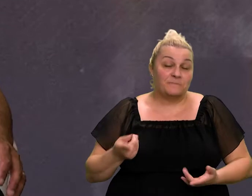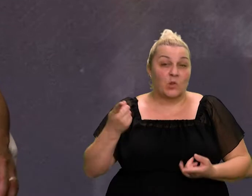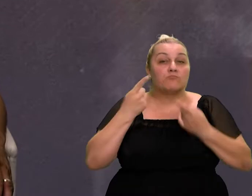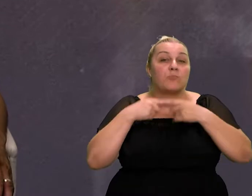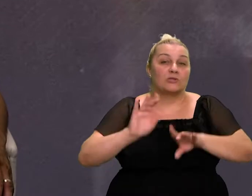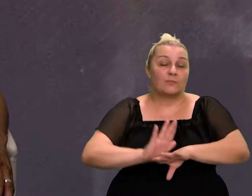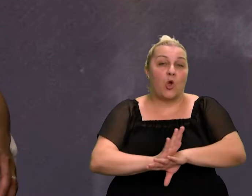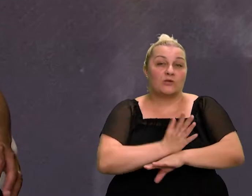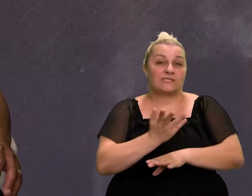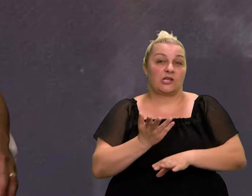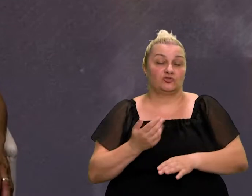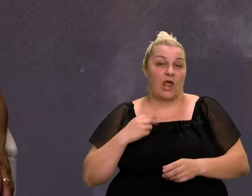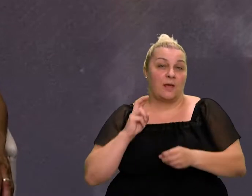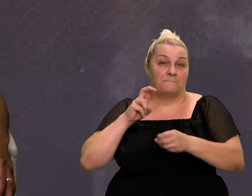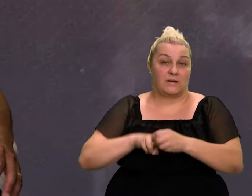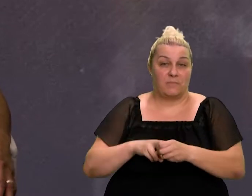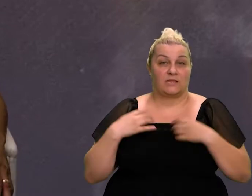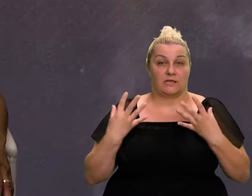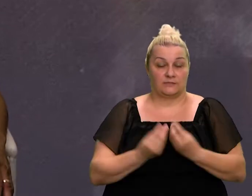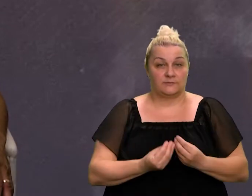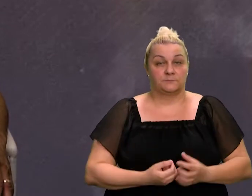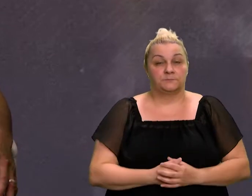osjećaj neke pripadnosti